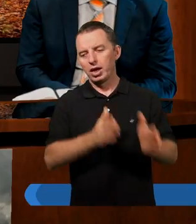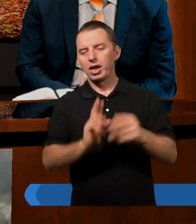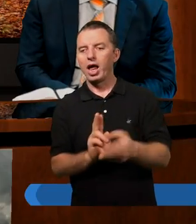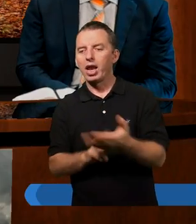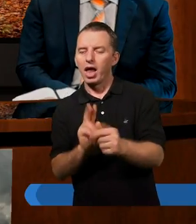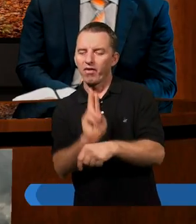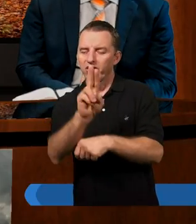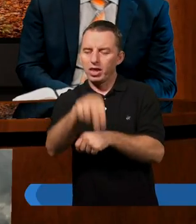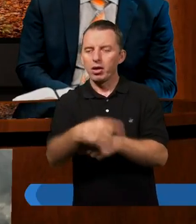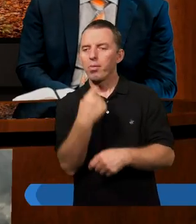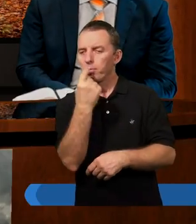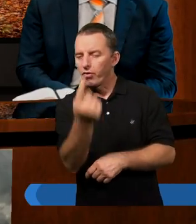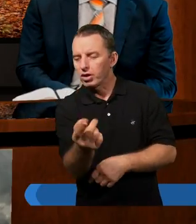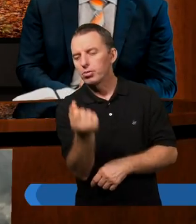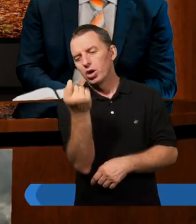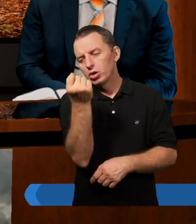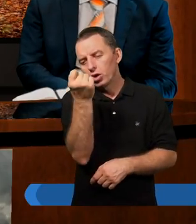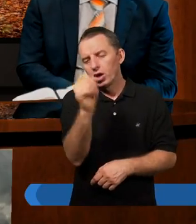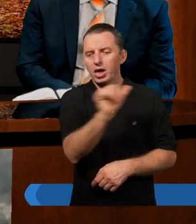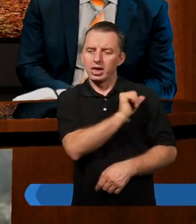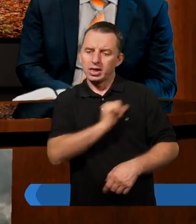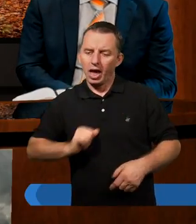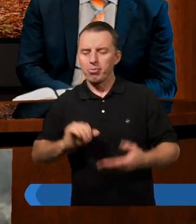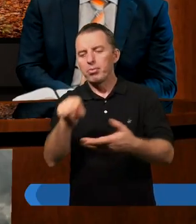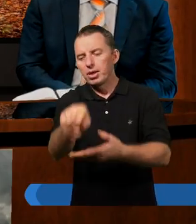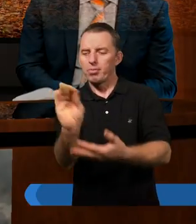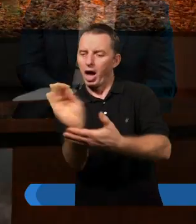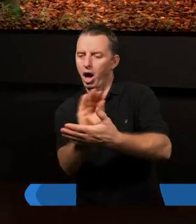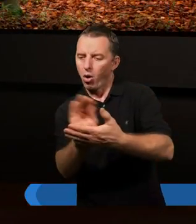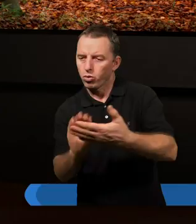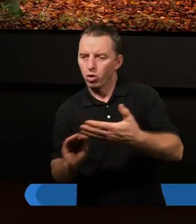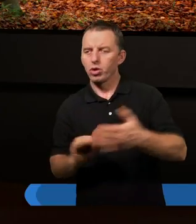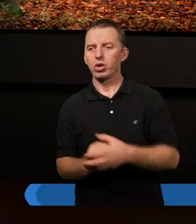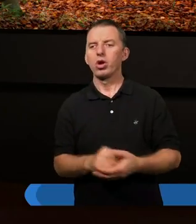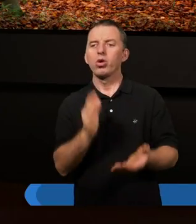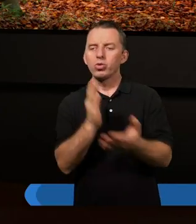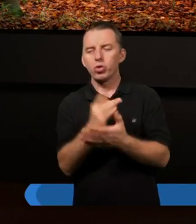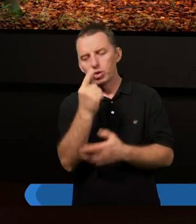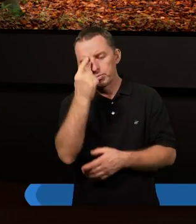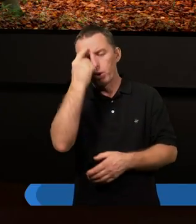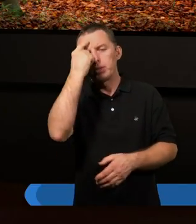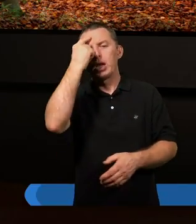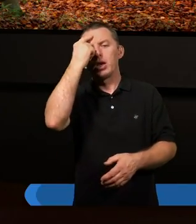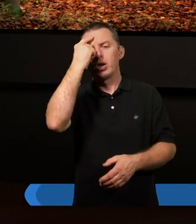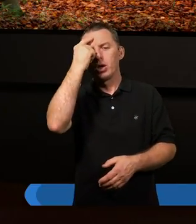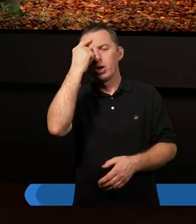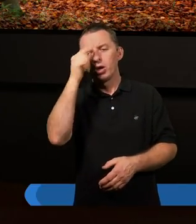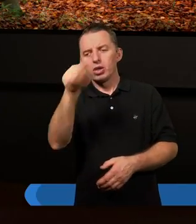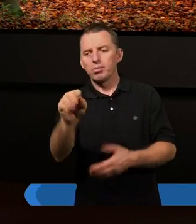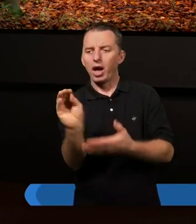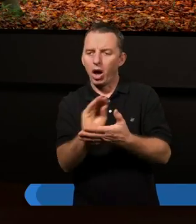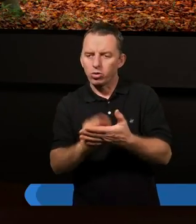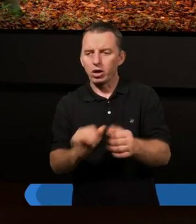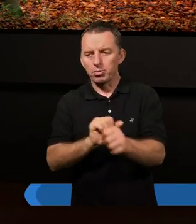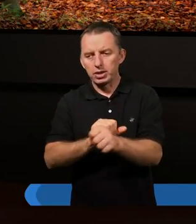powiedzmy trochę o samym autorze, tak jak już chyba wspominaliśmy, autorem